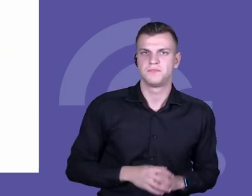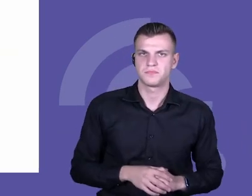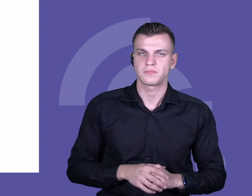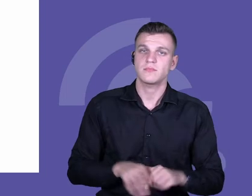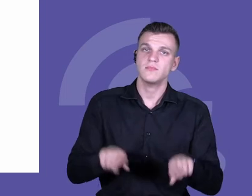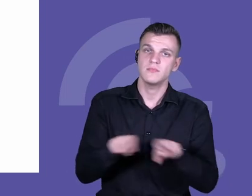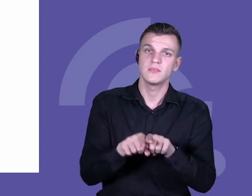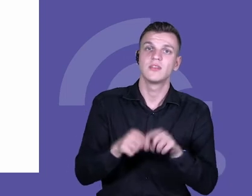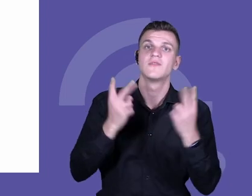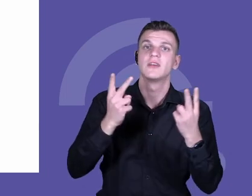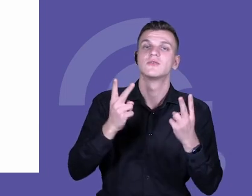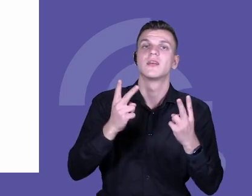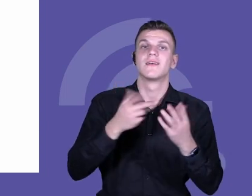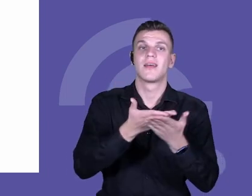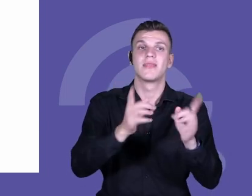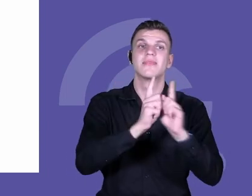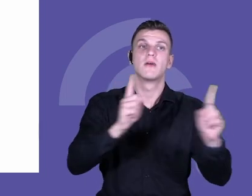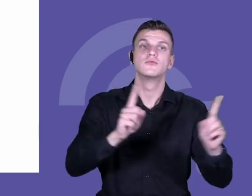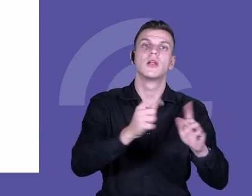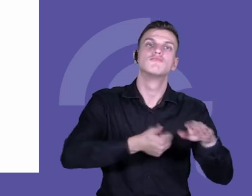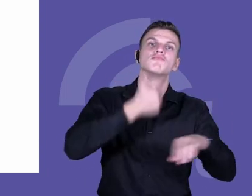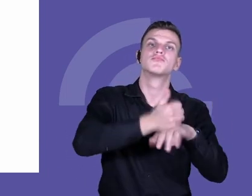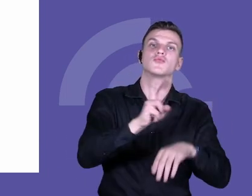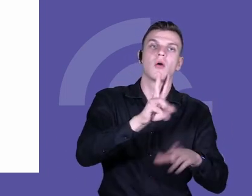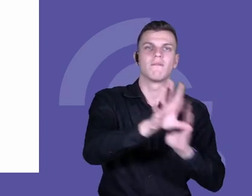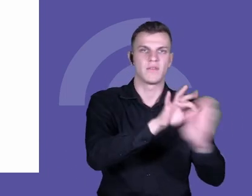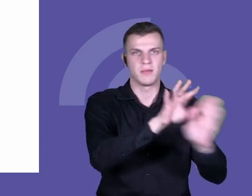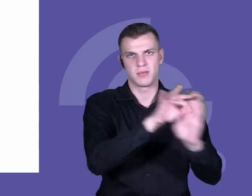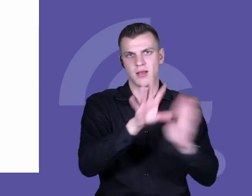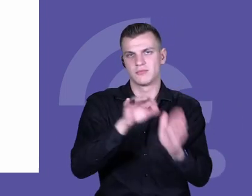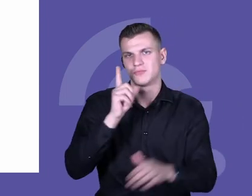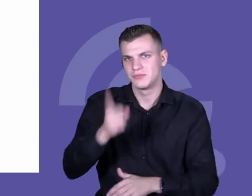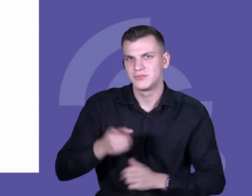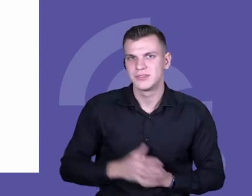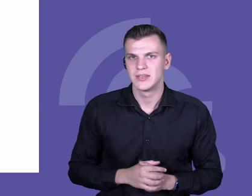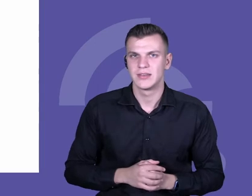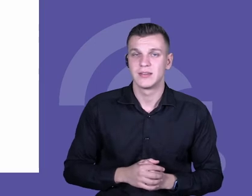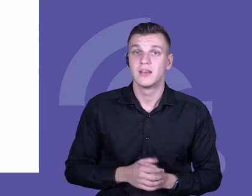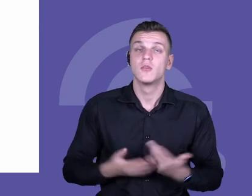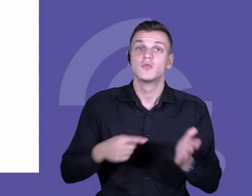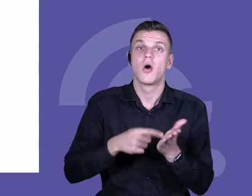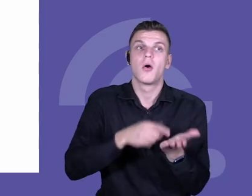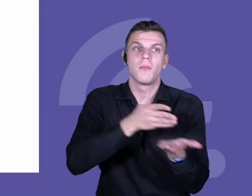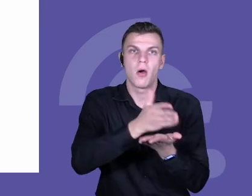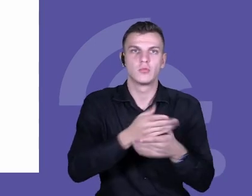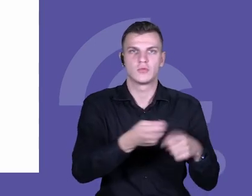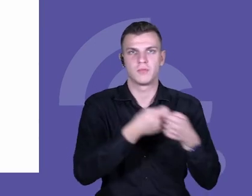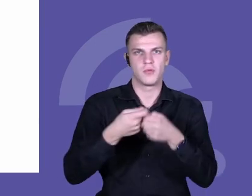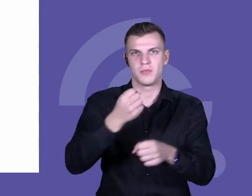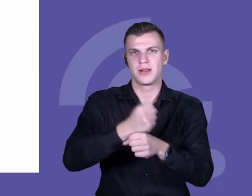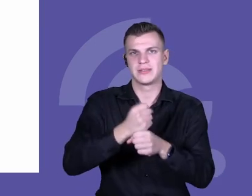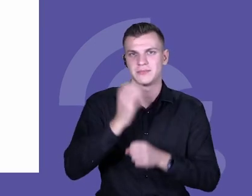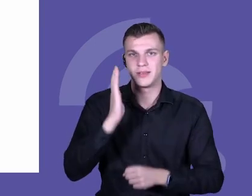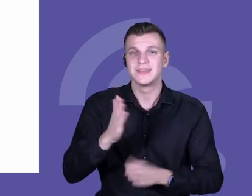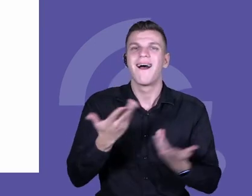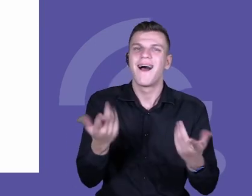zidentyfikować liderów wśród nauczycieli jako proces, częścią tego procesu budowania współpracy. W dodatku jeszcze